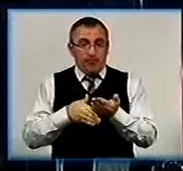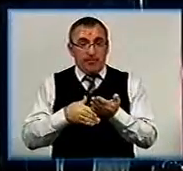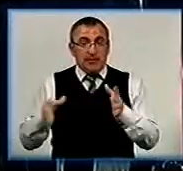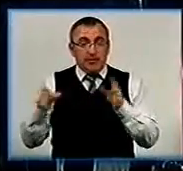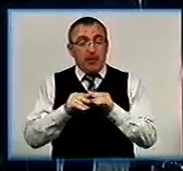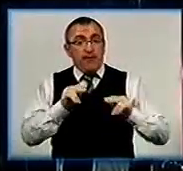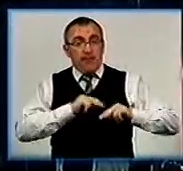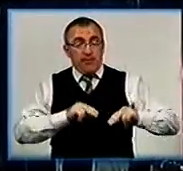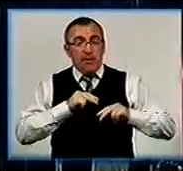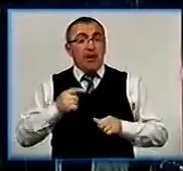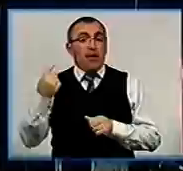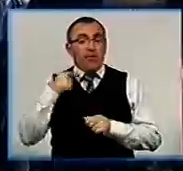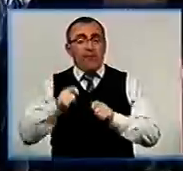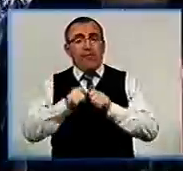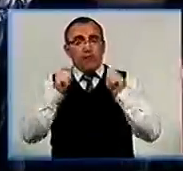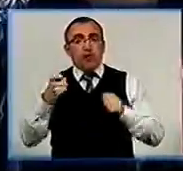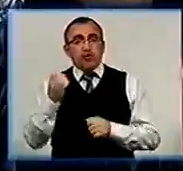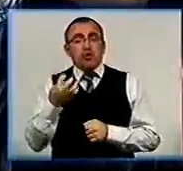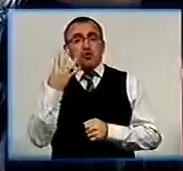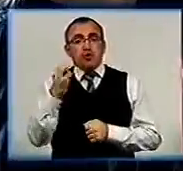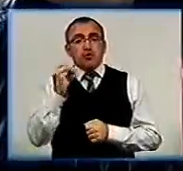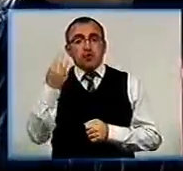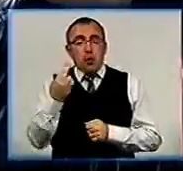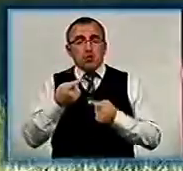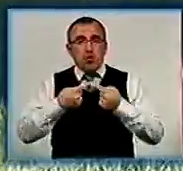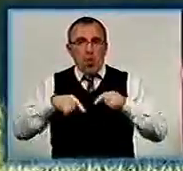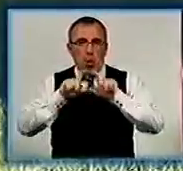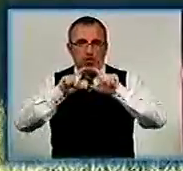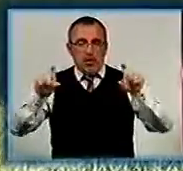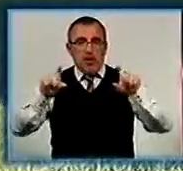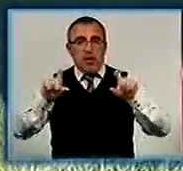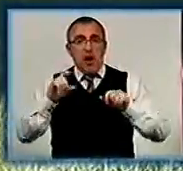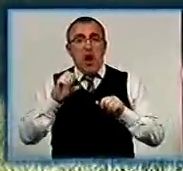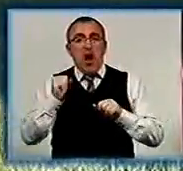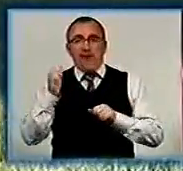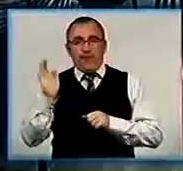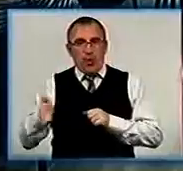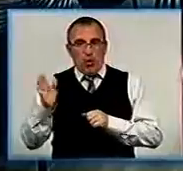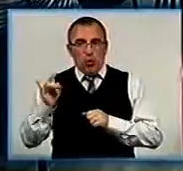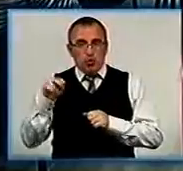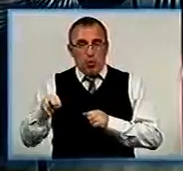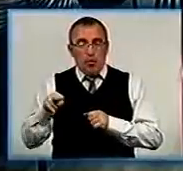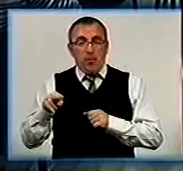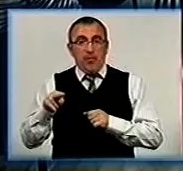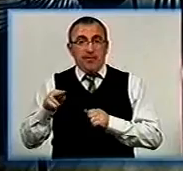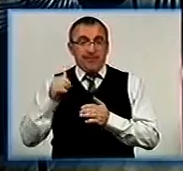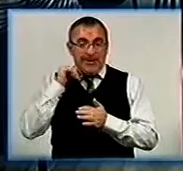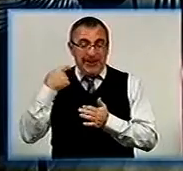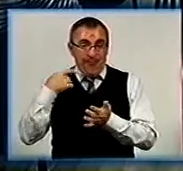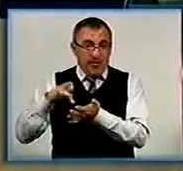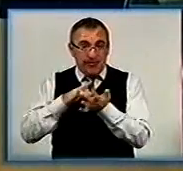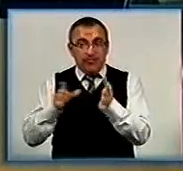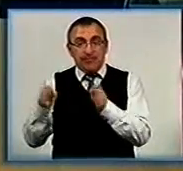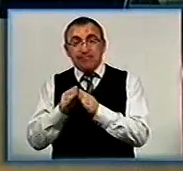співфінансування на Кіровоградщині відкрили ще чотири соціальних об'єкти. Автостопом майже на осліп кіровоградський мандрівник зі своєю